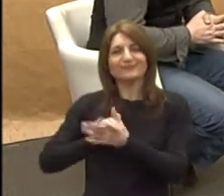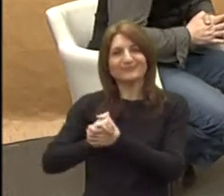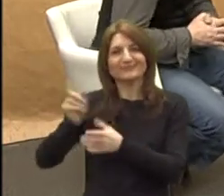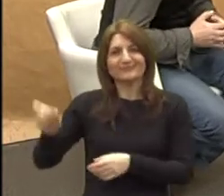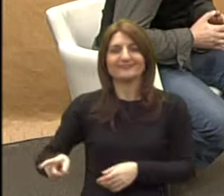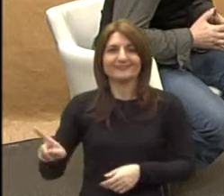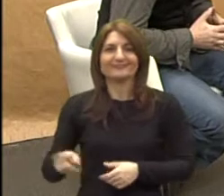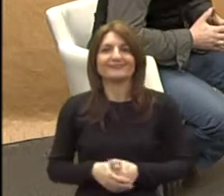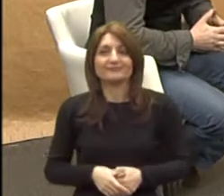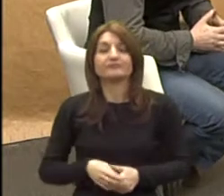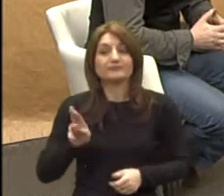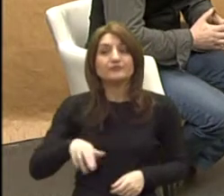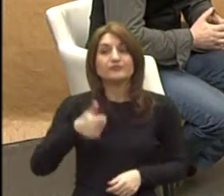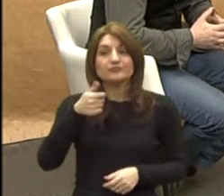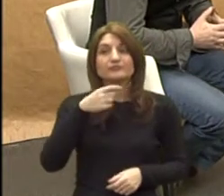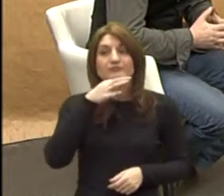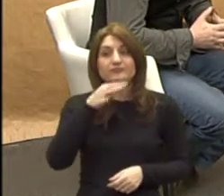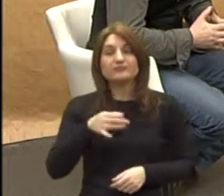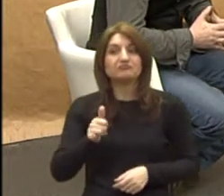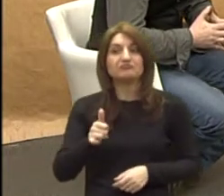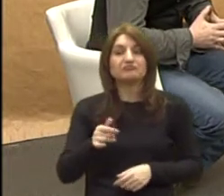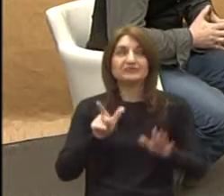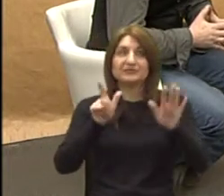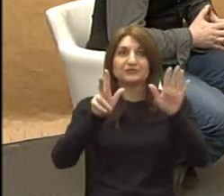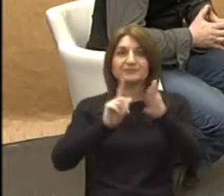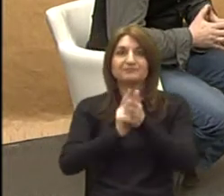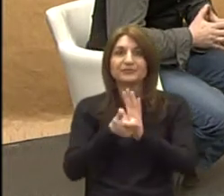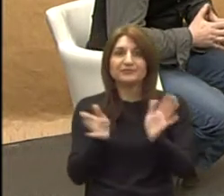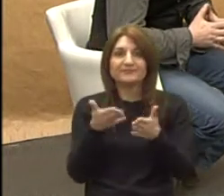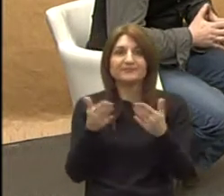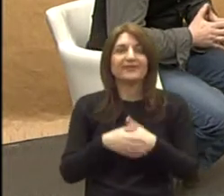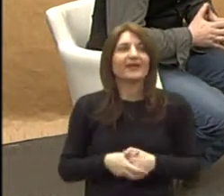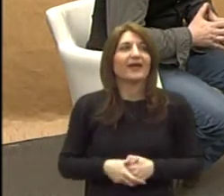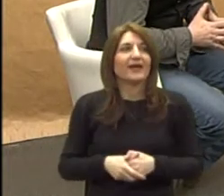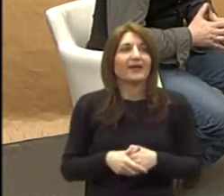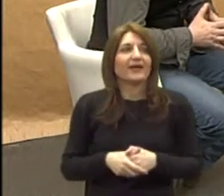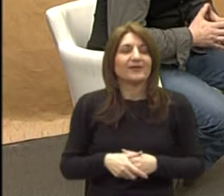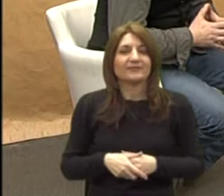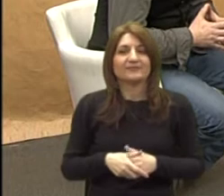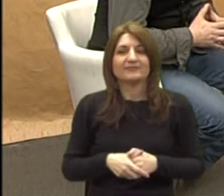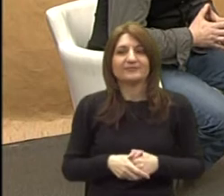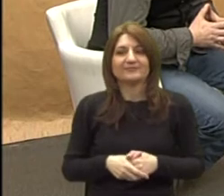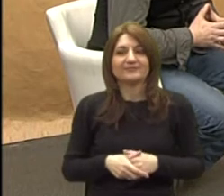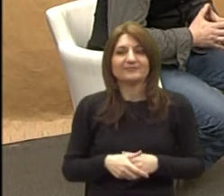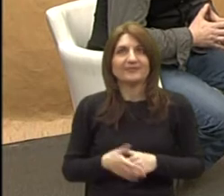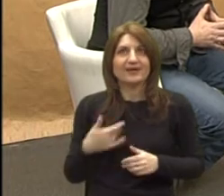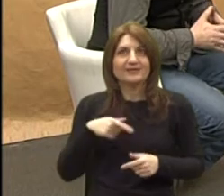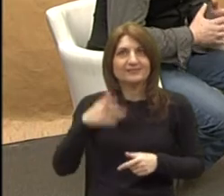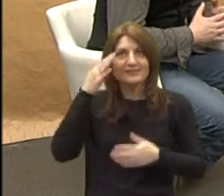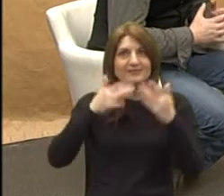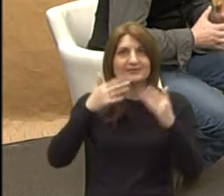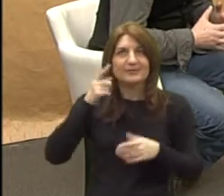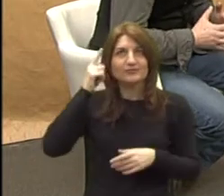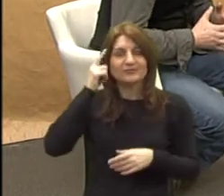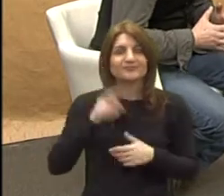još jedno pitanje, dva, a mi imamo za jedno sedam minuta bi morali prekinuti, kako sam si ja izračunao u glavi. Pa, dakle,